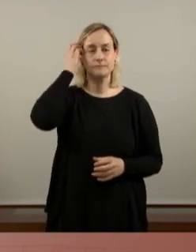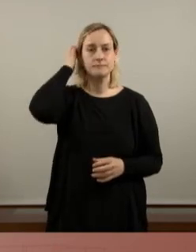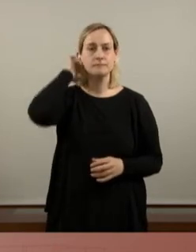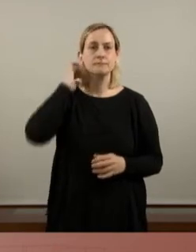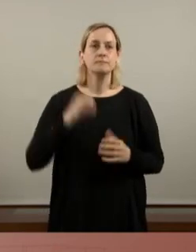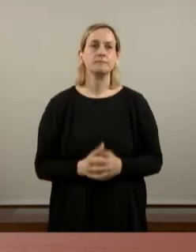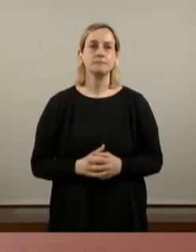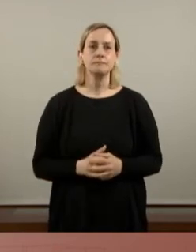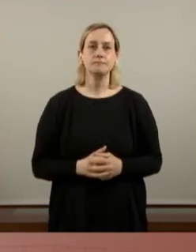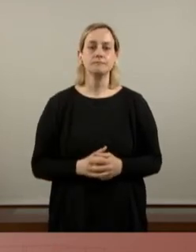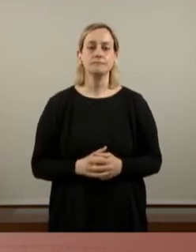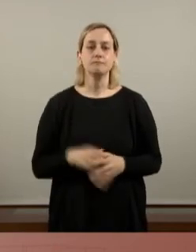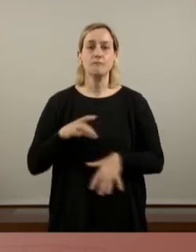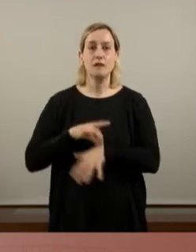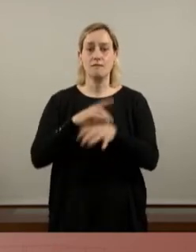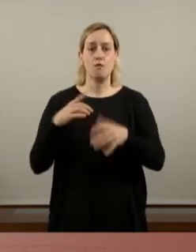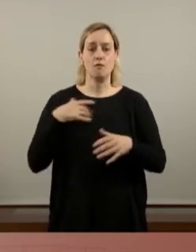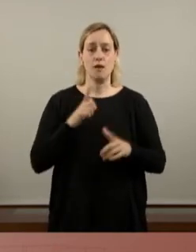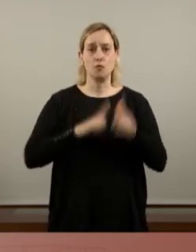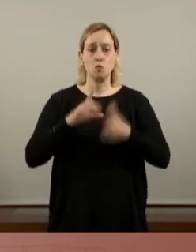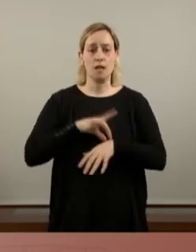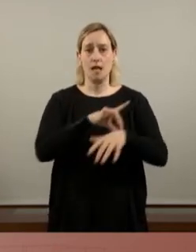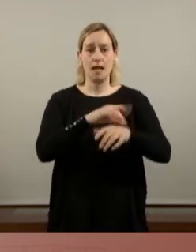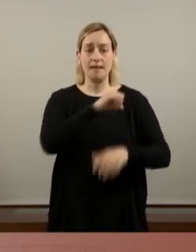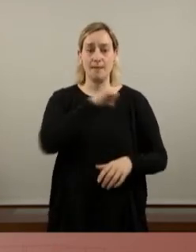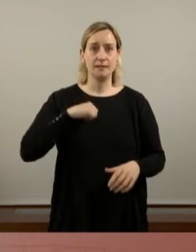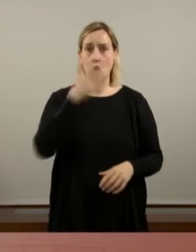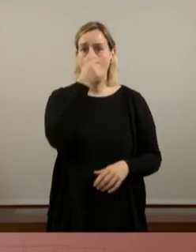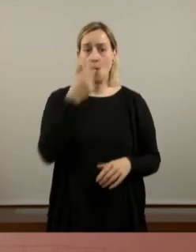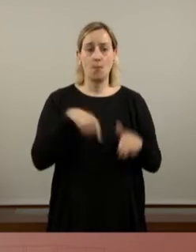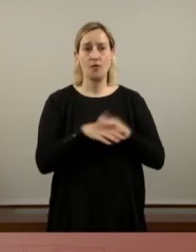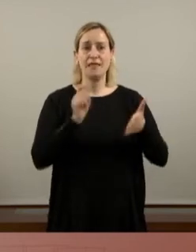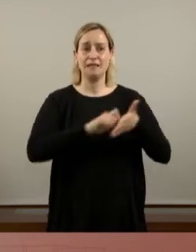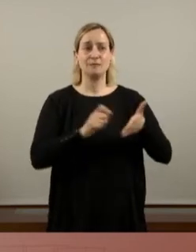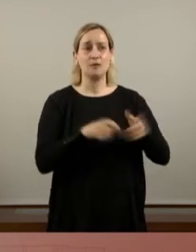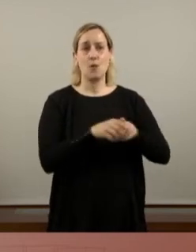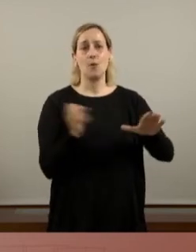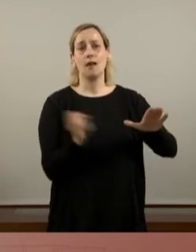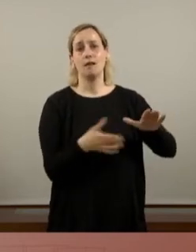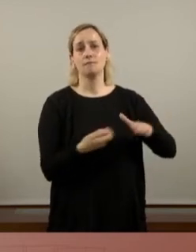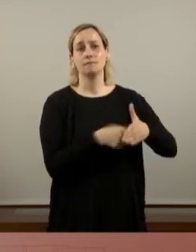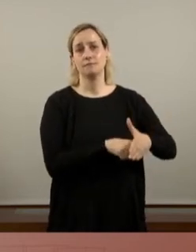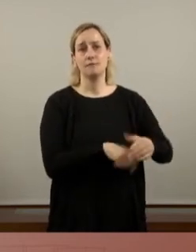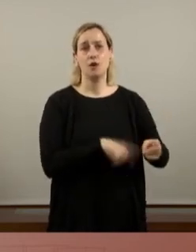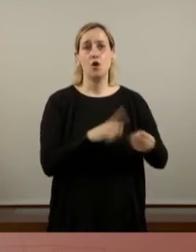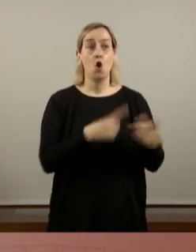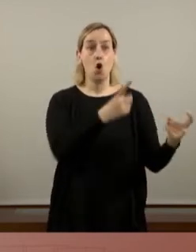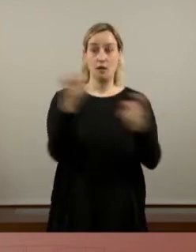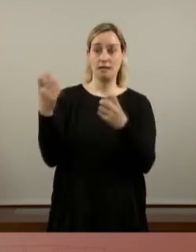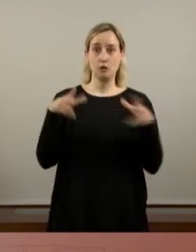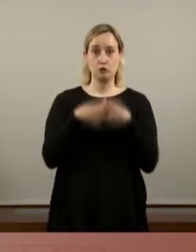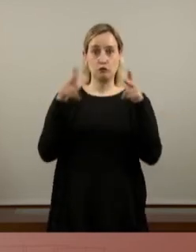El full de ruta independentista no es pot quedar tancat als despatxos o aïllat de les necessitats